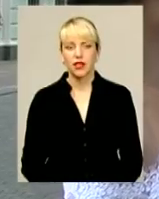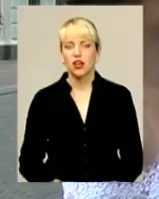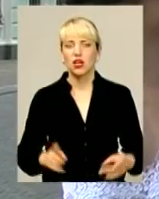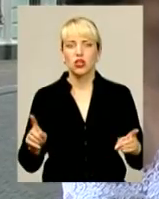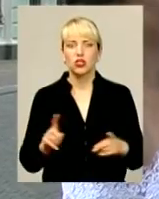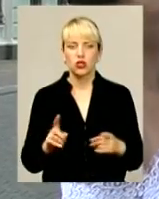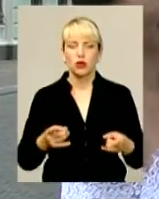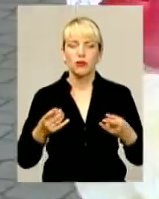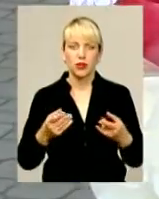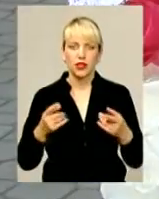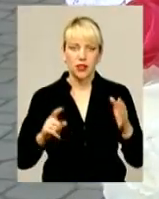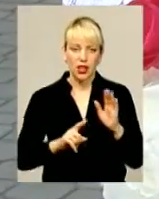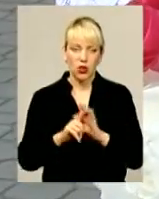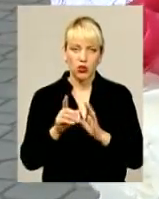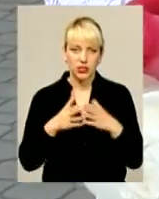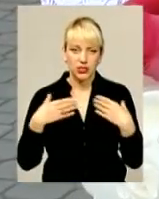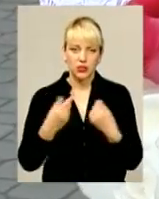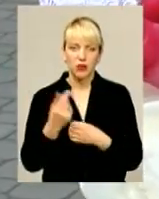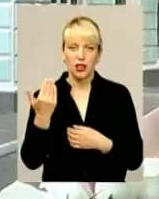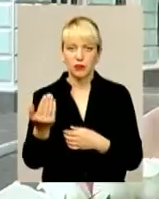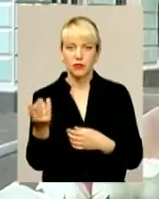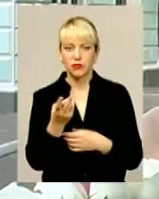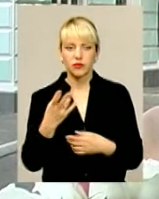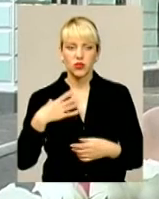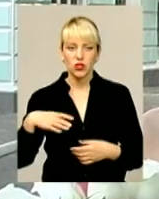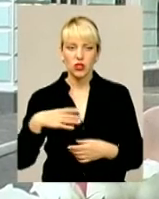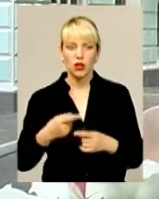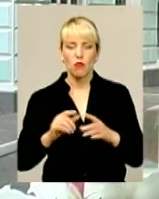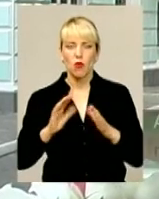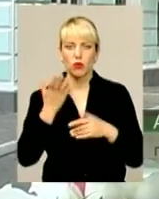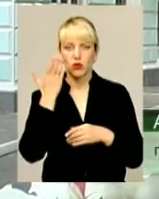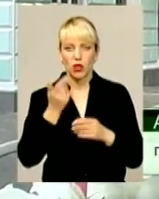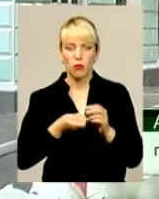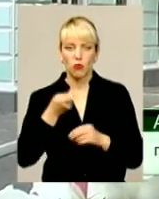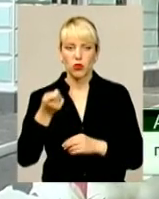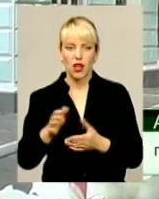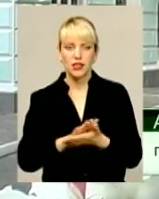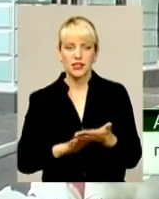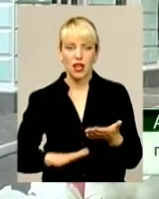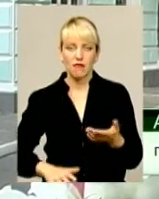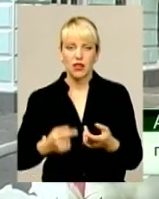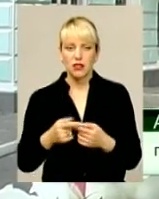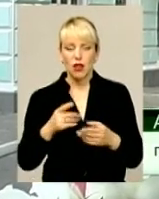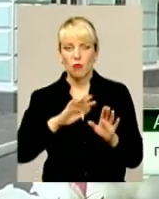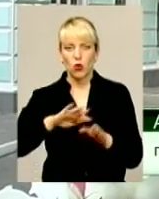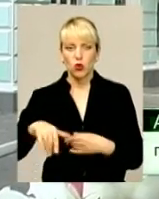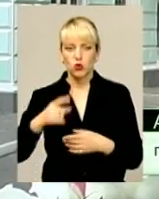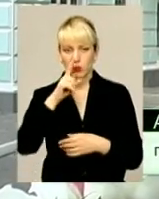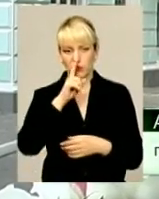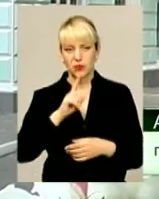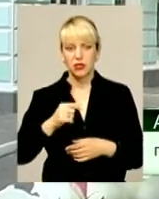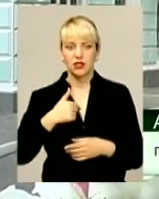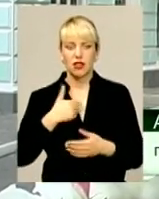Аби народилася сім'я, їм довелося чекати. З моменту, коли ми подали заявлення, пройшов місяць. Нам,